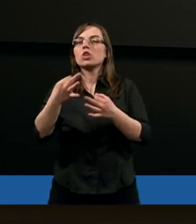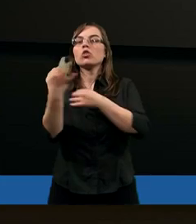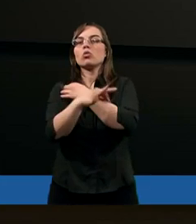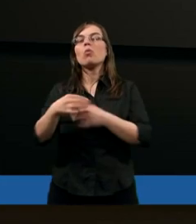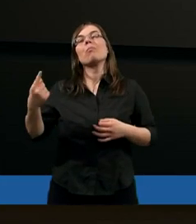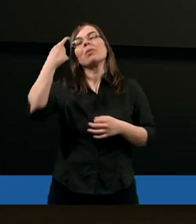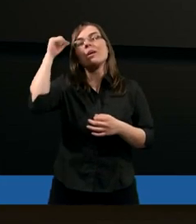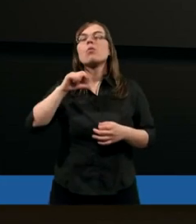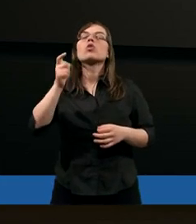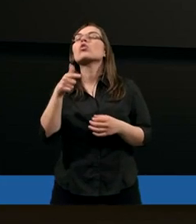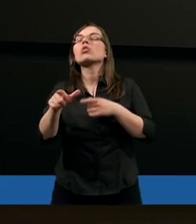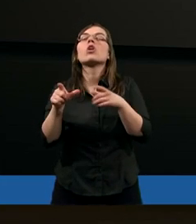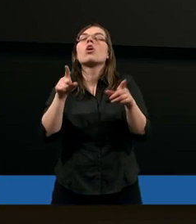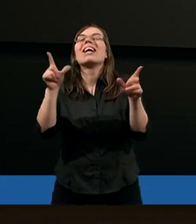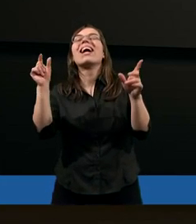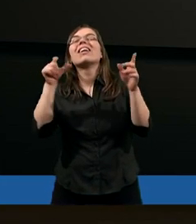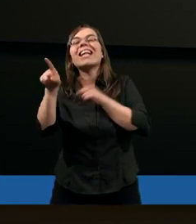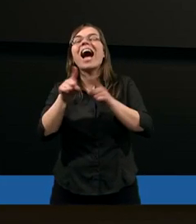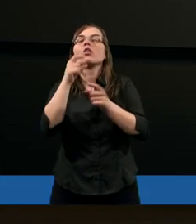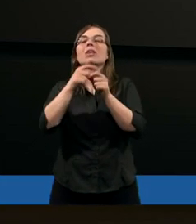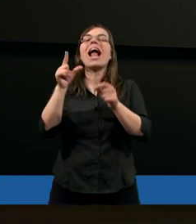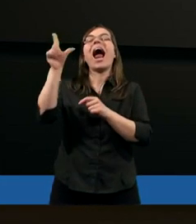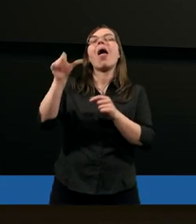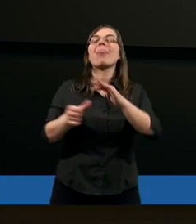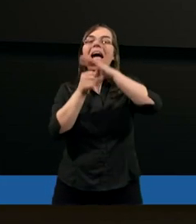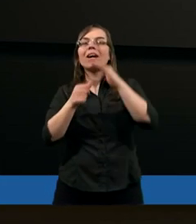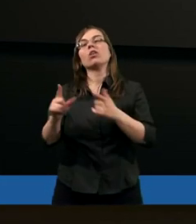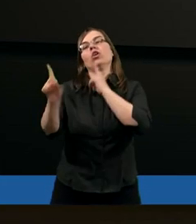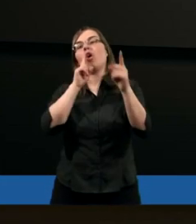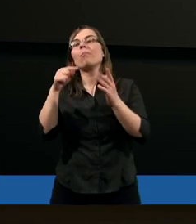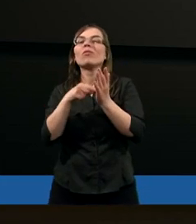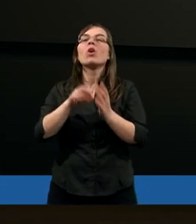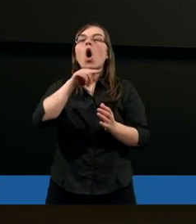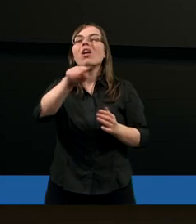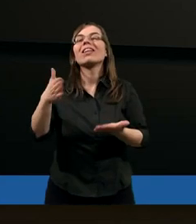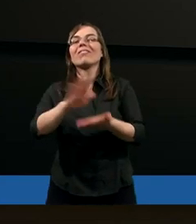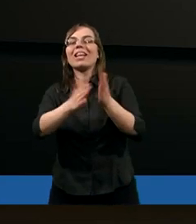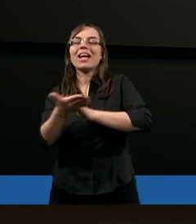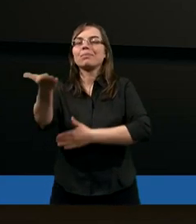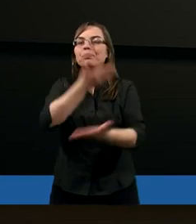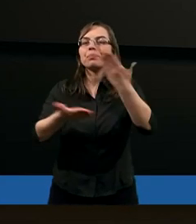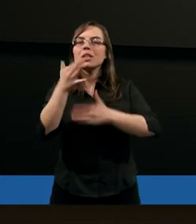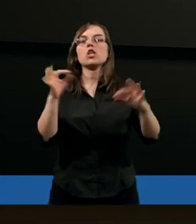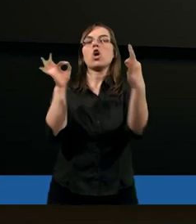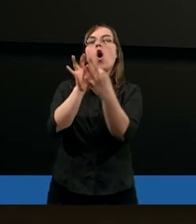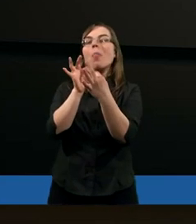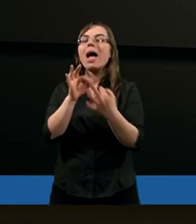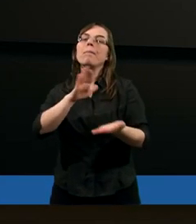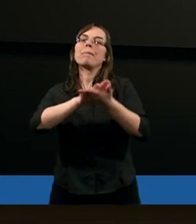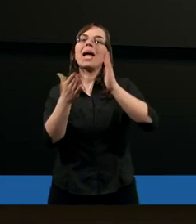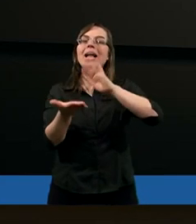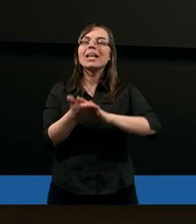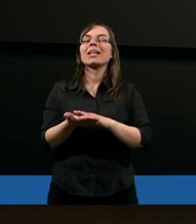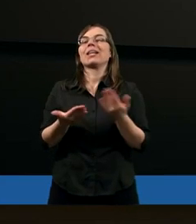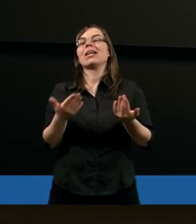przypomnieliśmy sobie cechy duchowego lidera. Rozmawialiśmy właśnie o tych wzajemnych relacjach pomiędzy